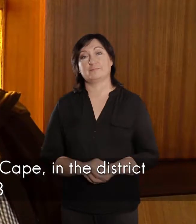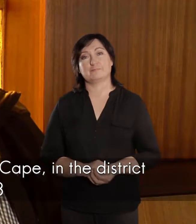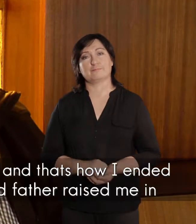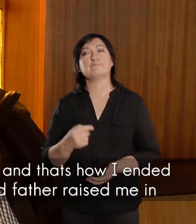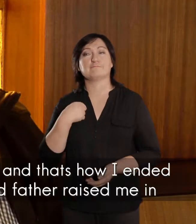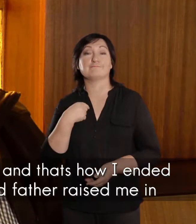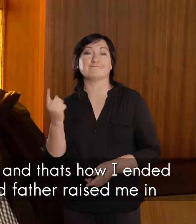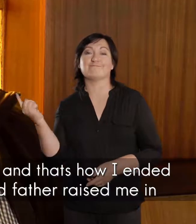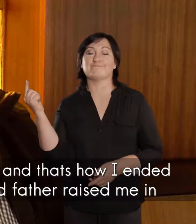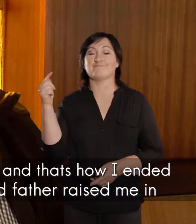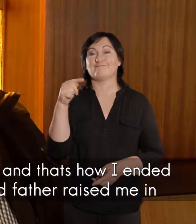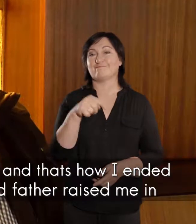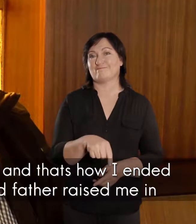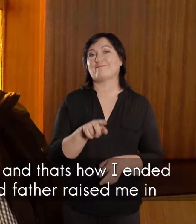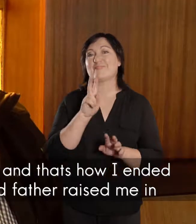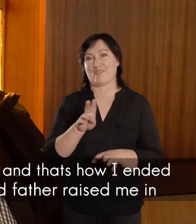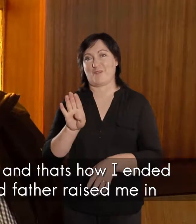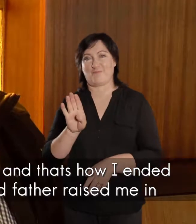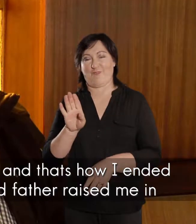In 1969,